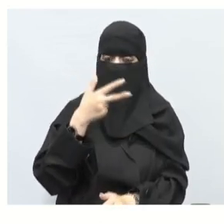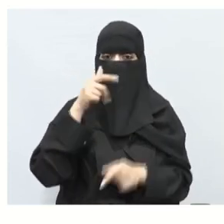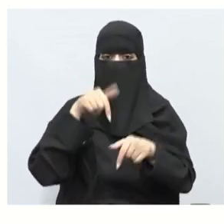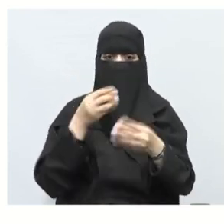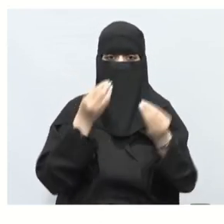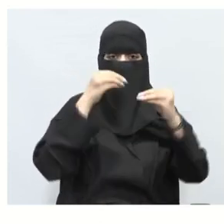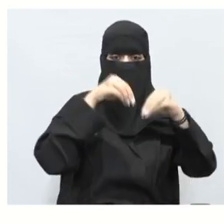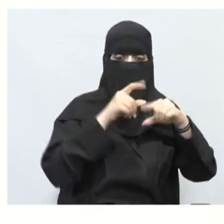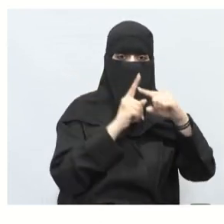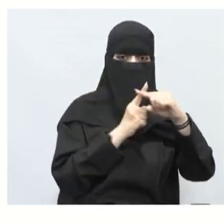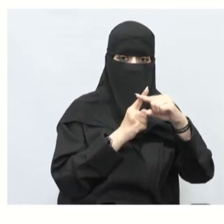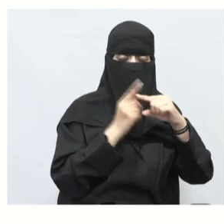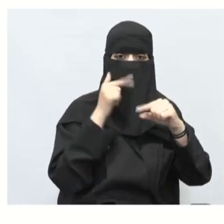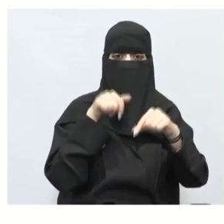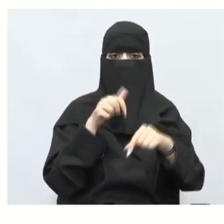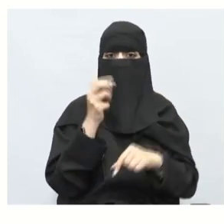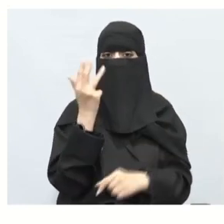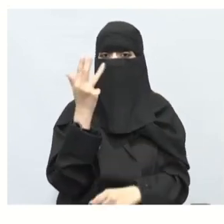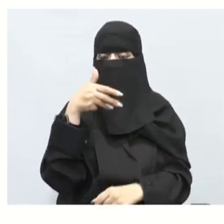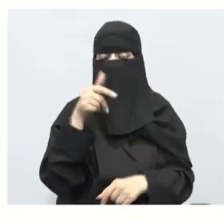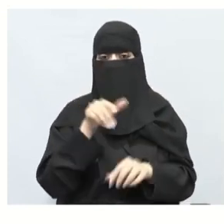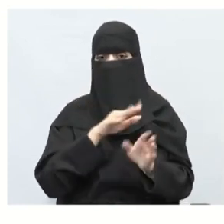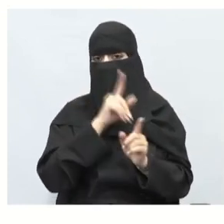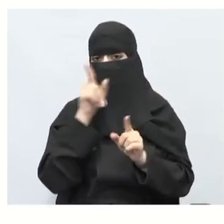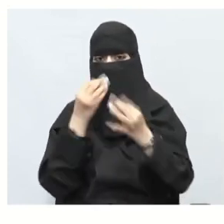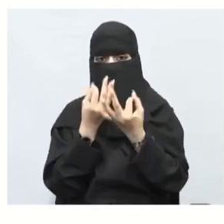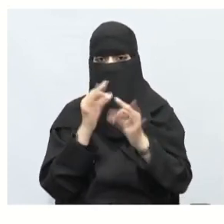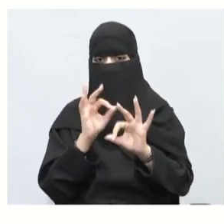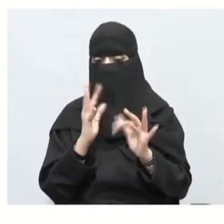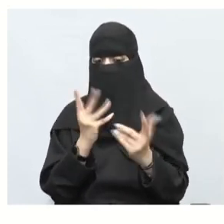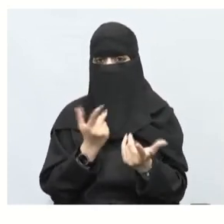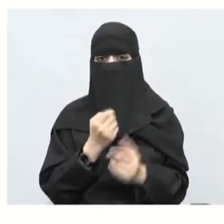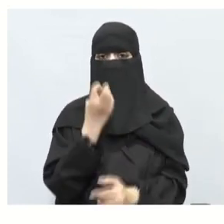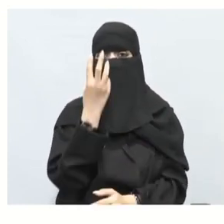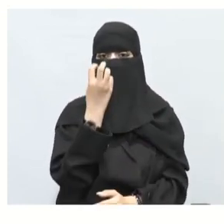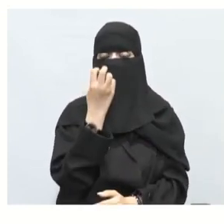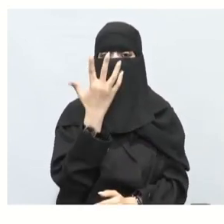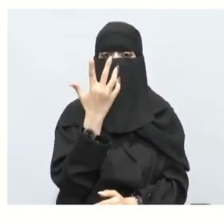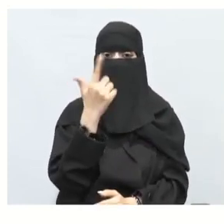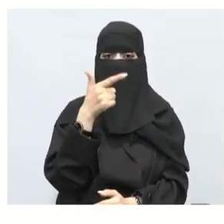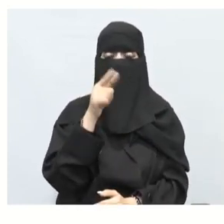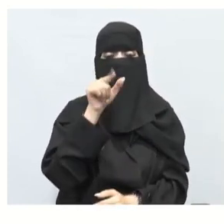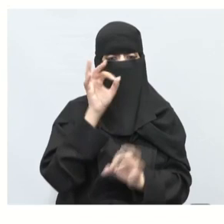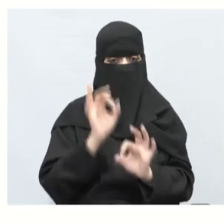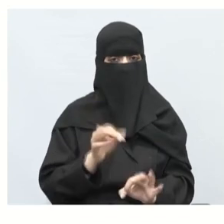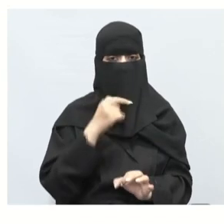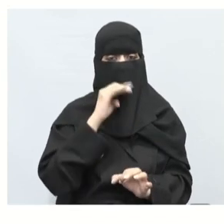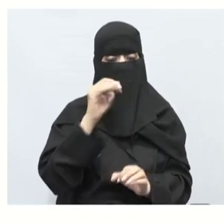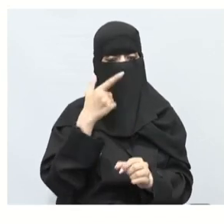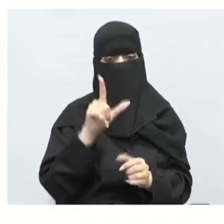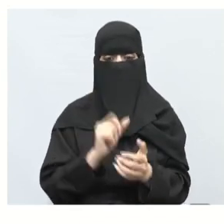تسعون هل تصبح ثلاثمية وخمسة وسبعون إذا كانت نعم إذن التحقق والإجابة معقولة